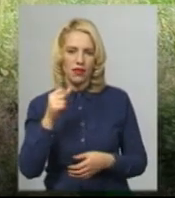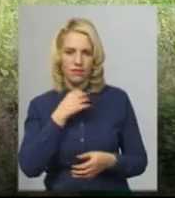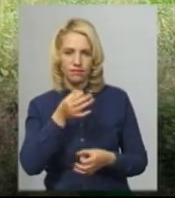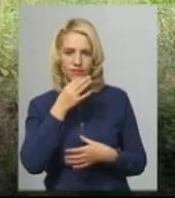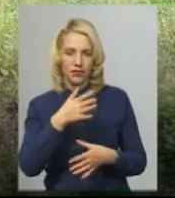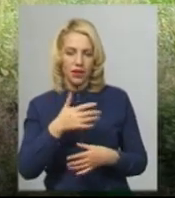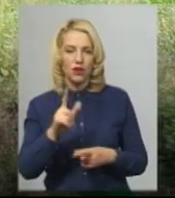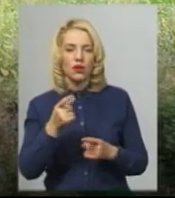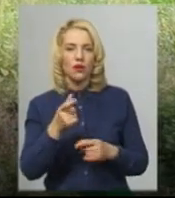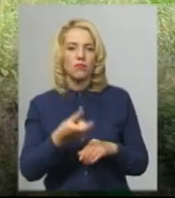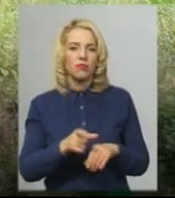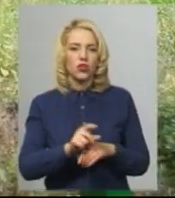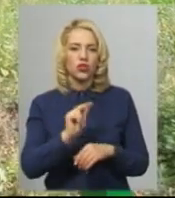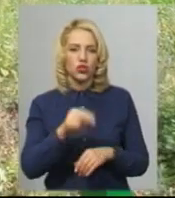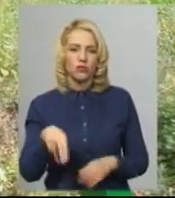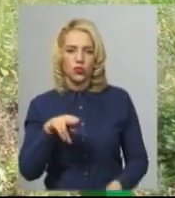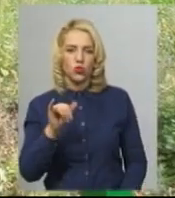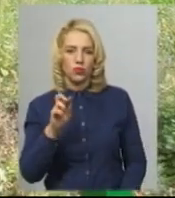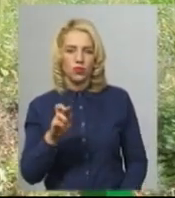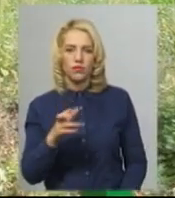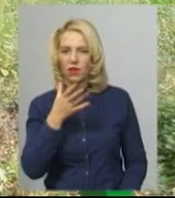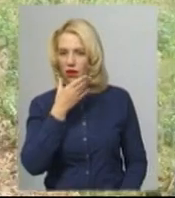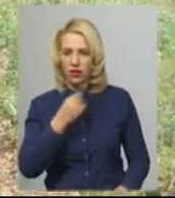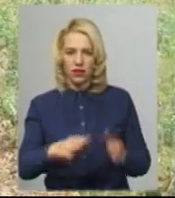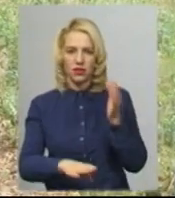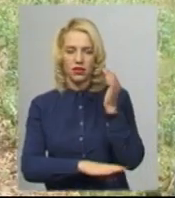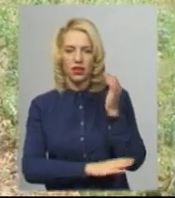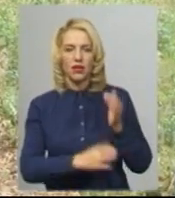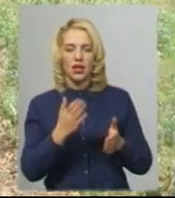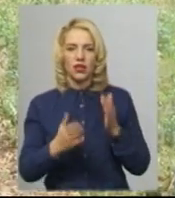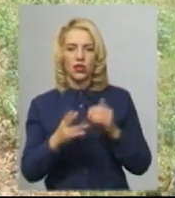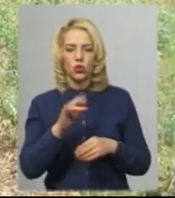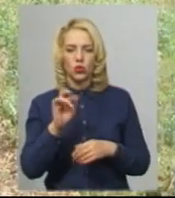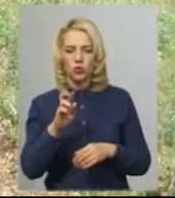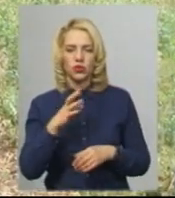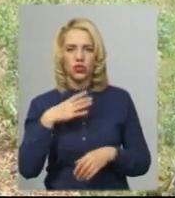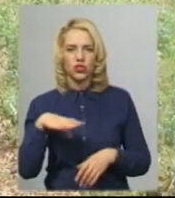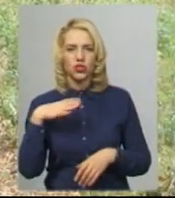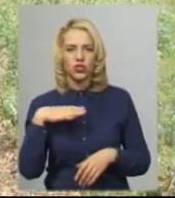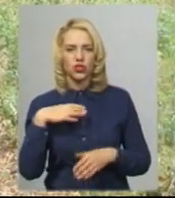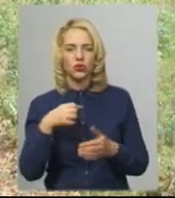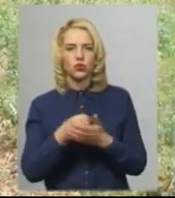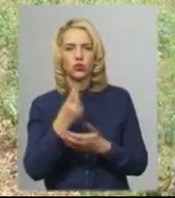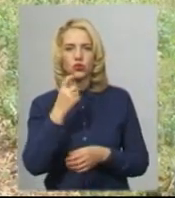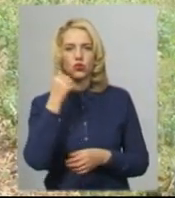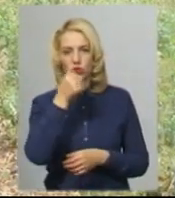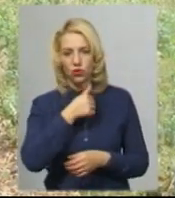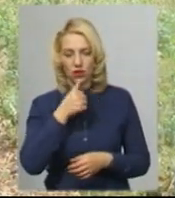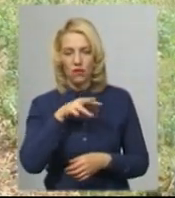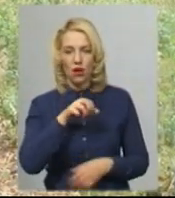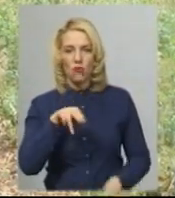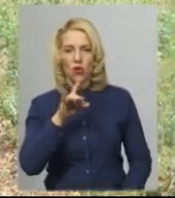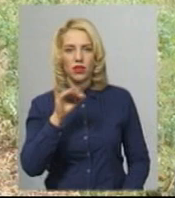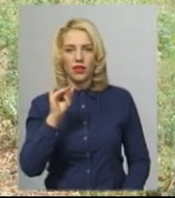Навіть її більше, ніж дуб, тільки мудрину. Красиве дерево. Якщо дуба треба чекати до 100 років, то мудрина в